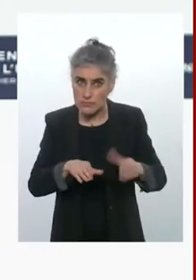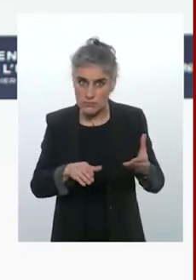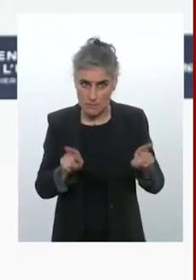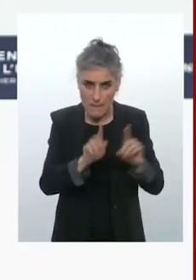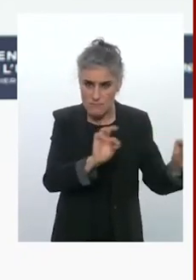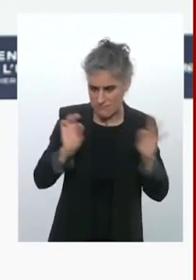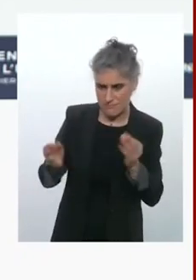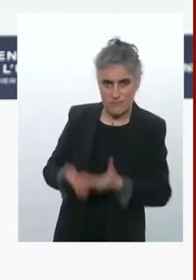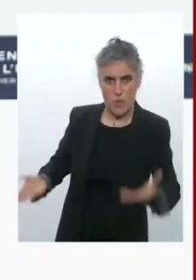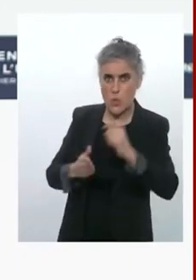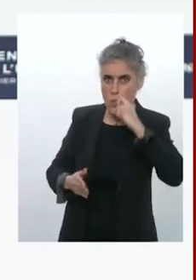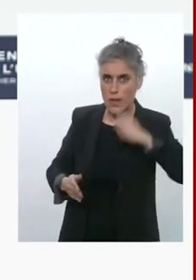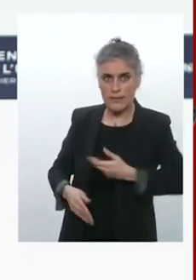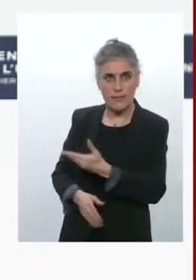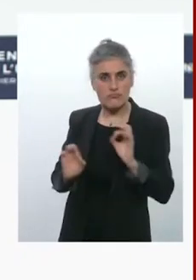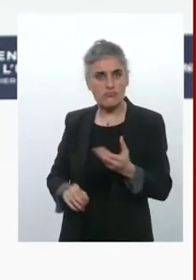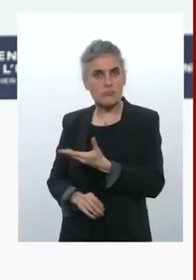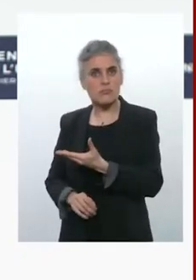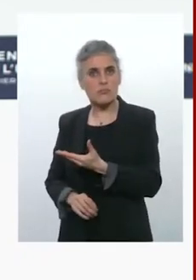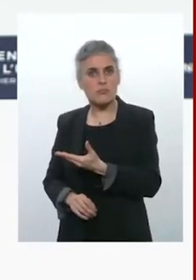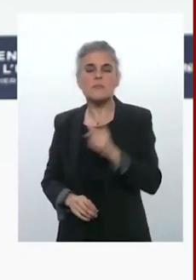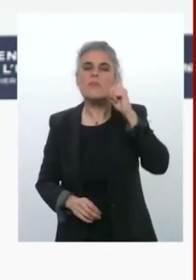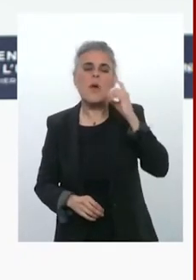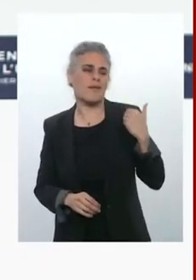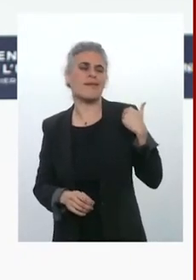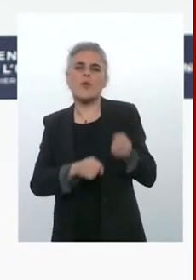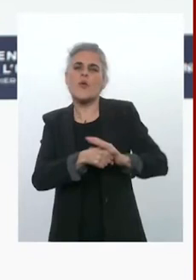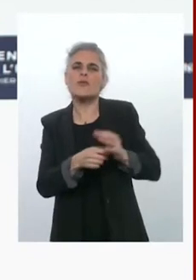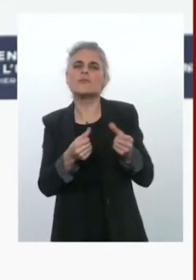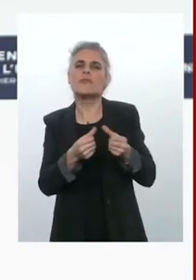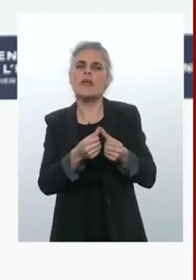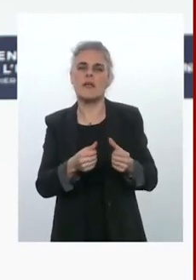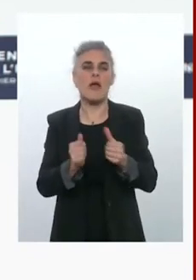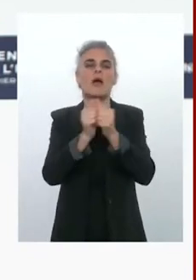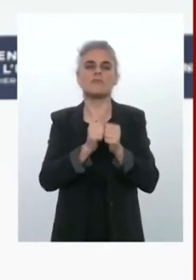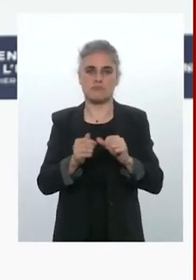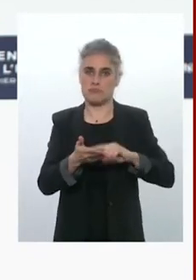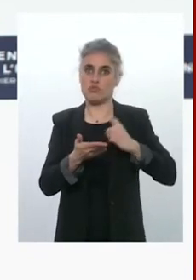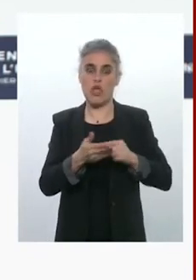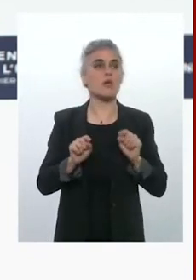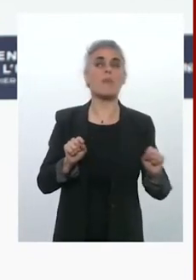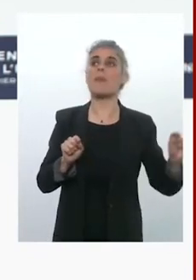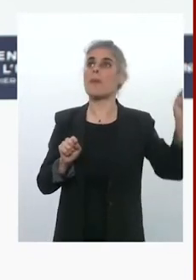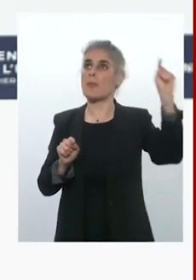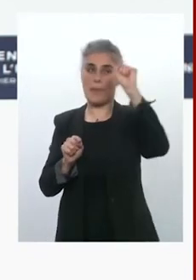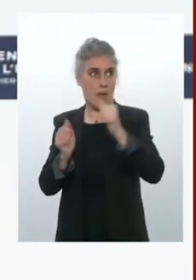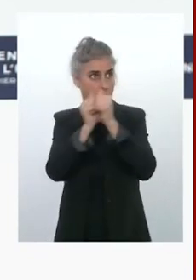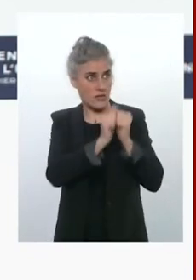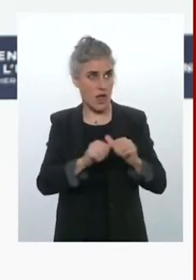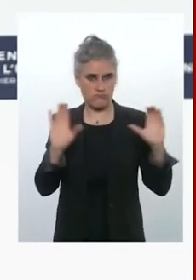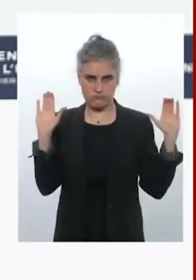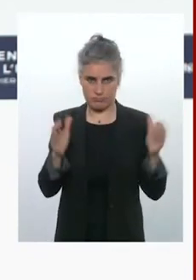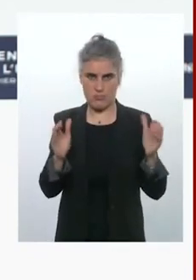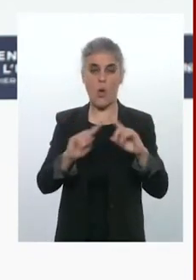'était ? C'était de dire nous apportons avec nos budgets nationaux une garantie commune qui permet à la Commission d'émettre une